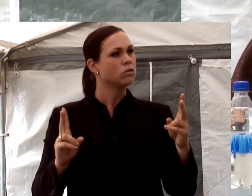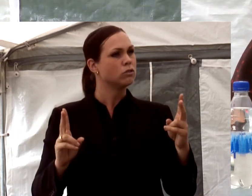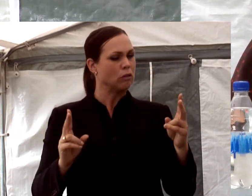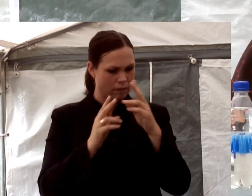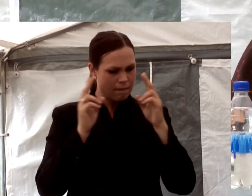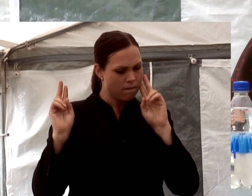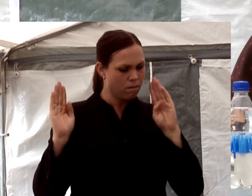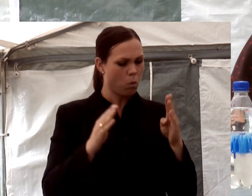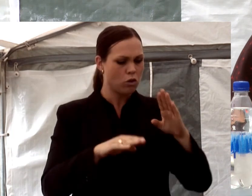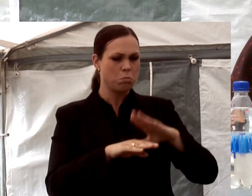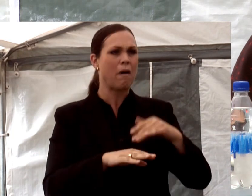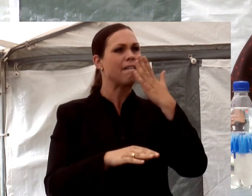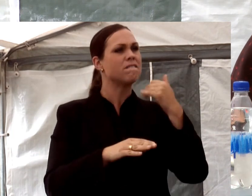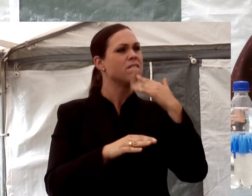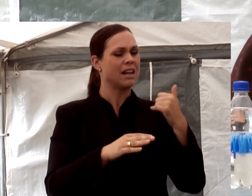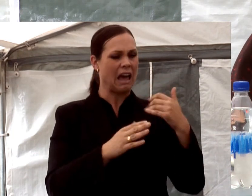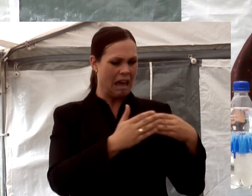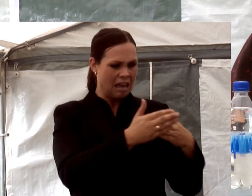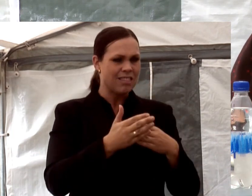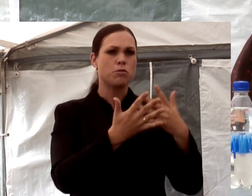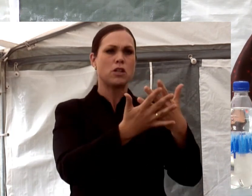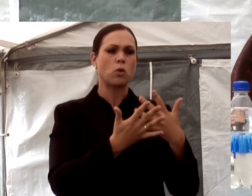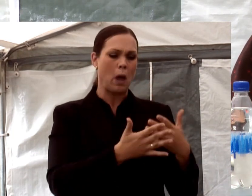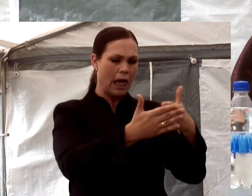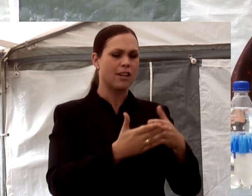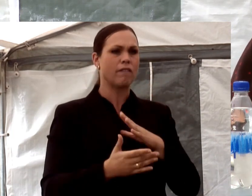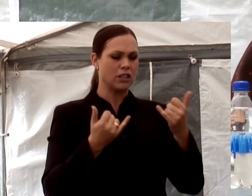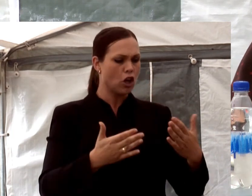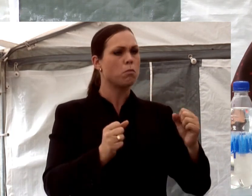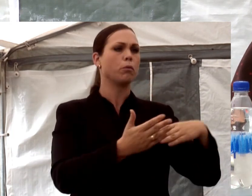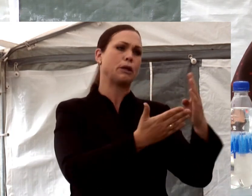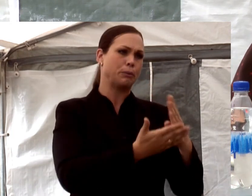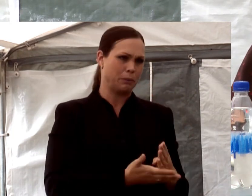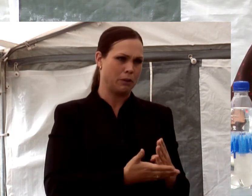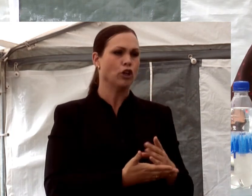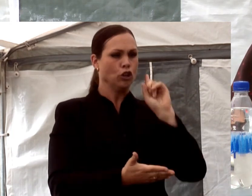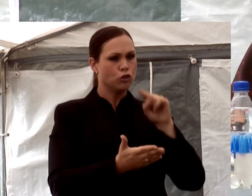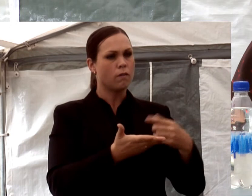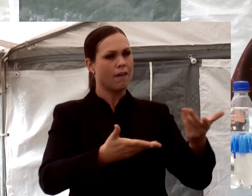strukturella hinder som behövs undanröjas för ett jämlikt arbetsliv.